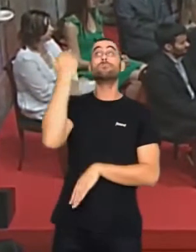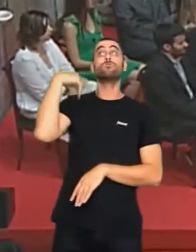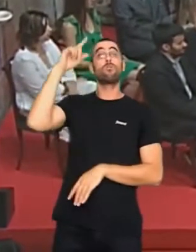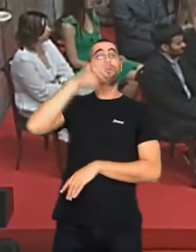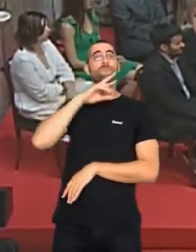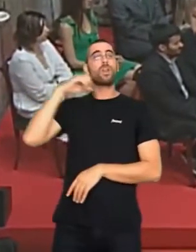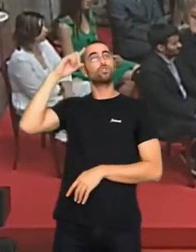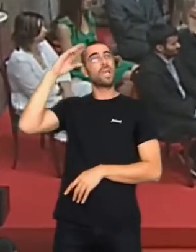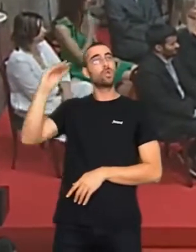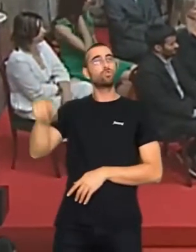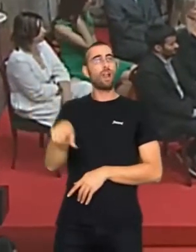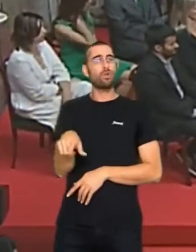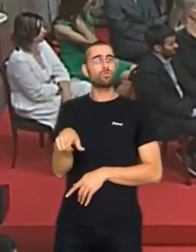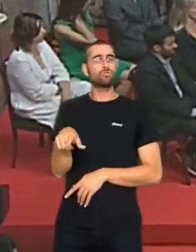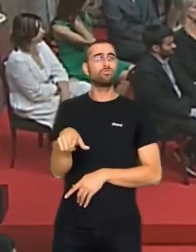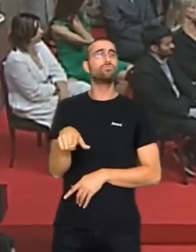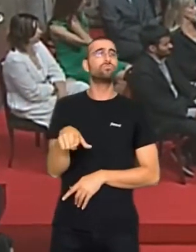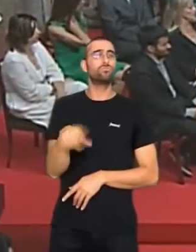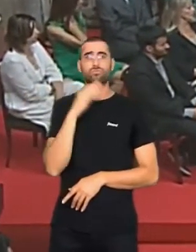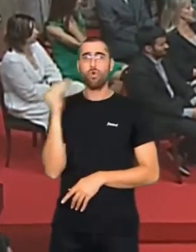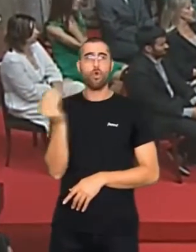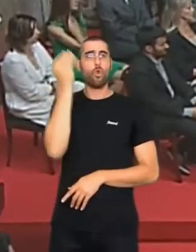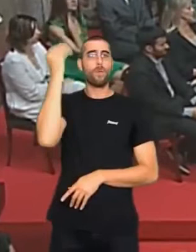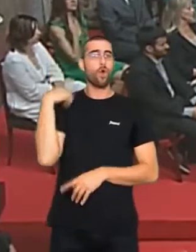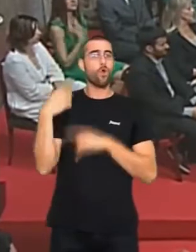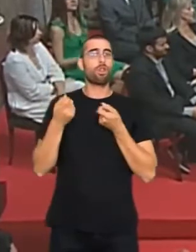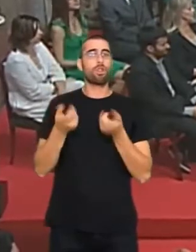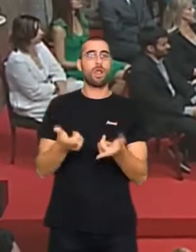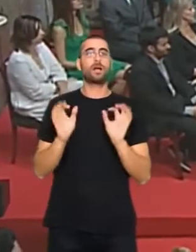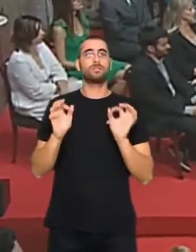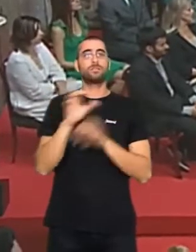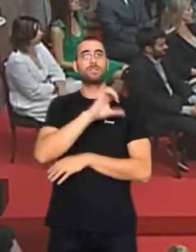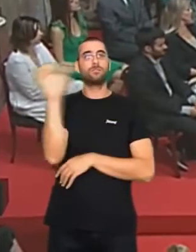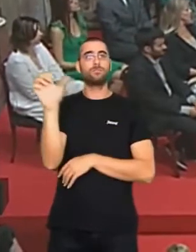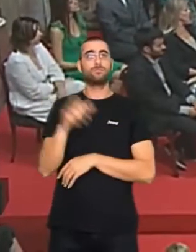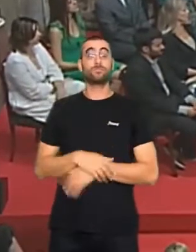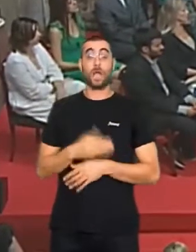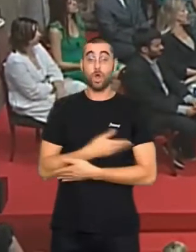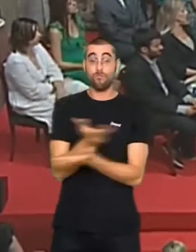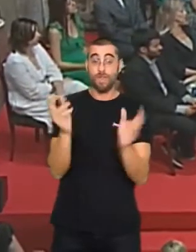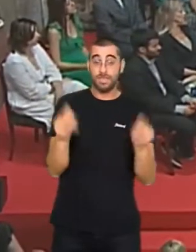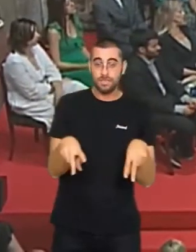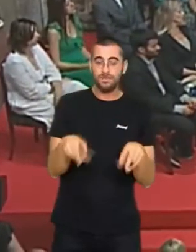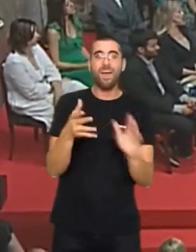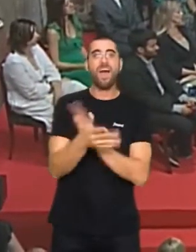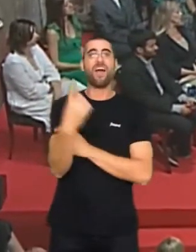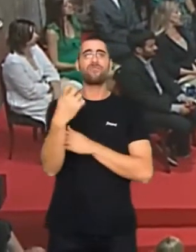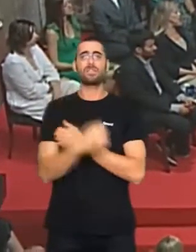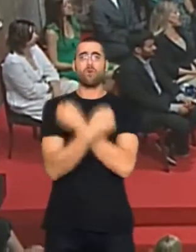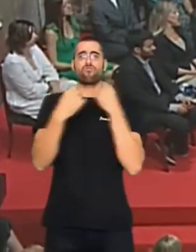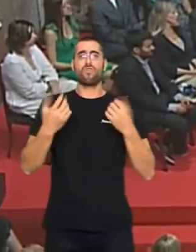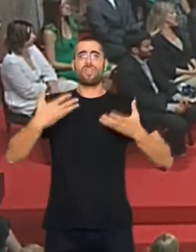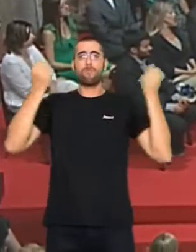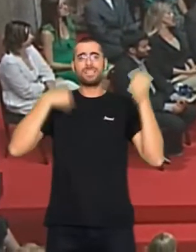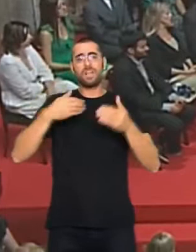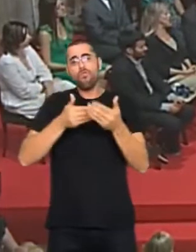millor llegat del vell continent. Forant la desconfiança, necessitem recobrar amb força la fe